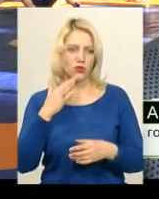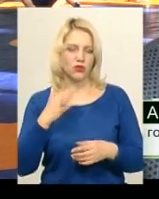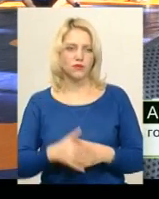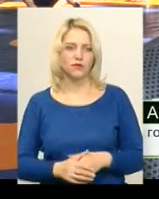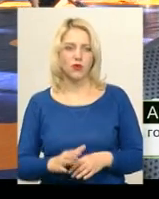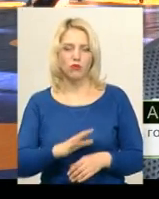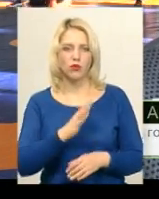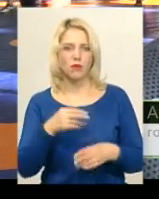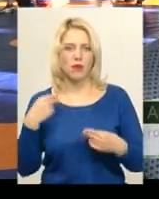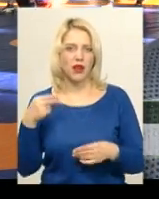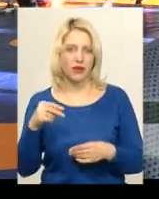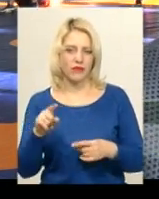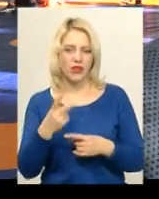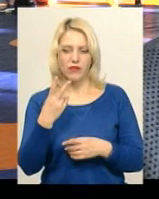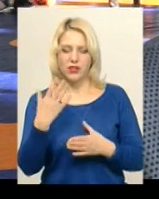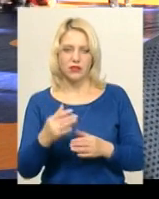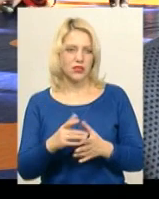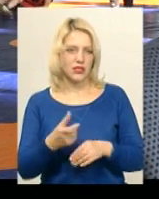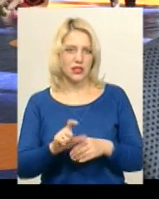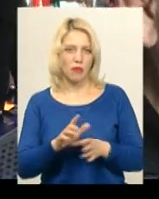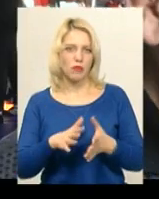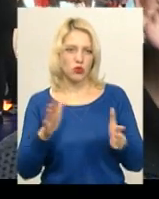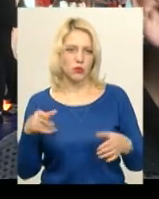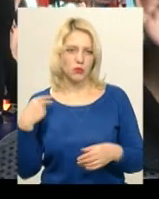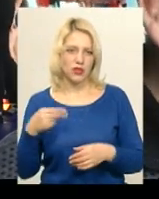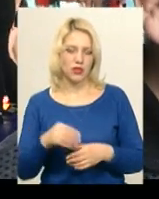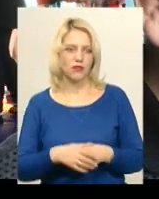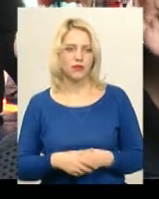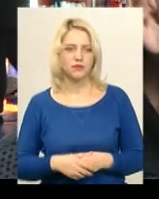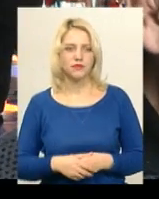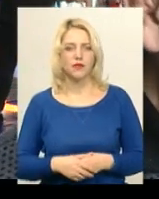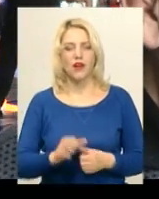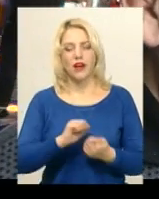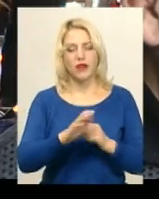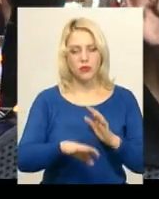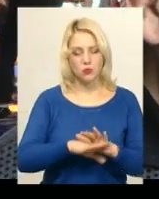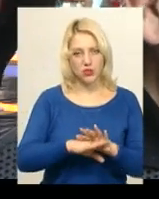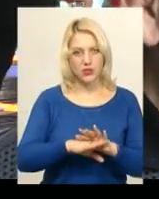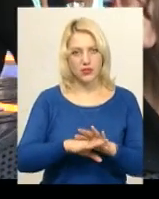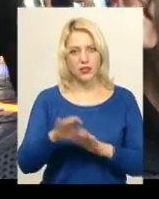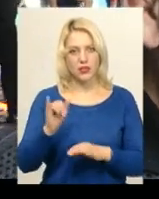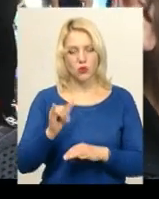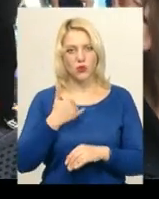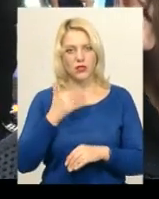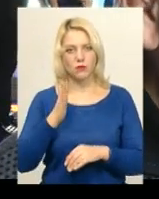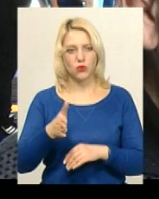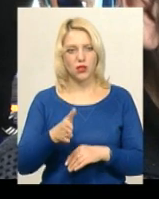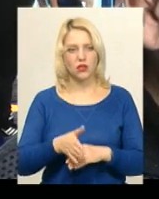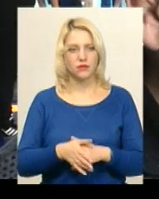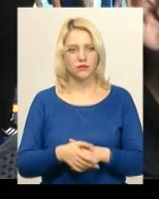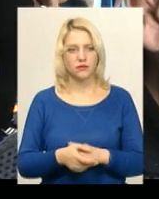перерив, в нас 2 дні – це найвеликий перерив. У січній Кам'янець-Подівськ, і в нас будуть